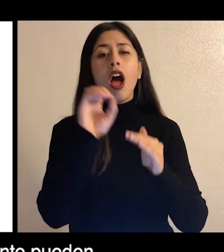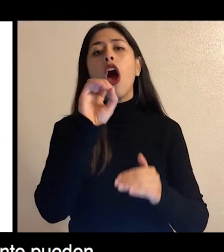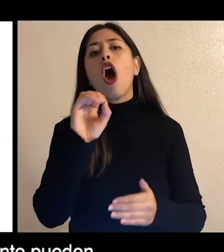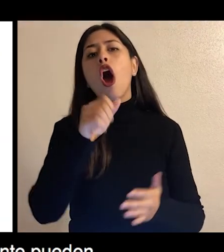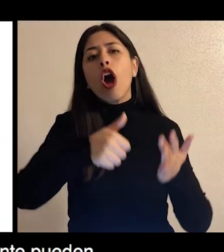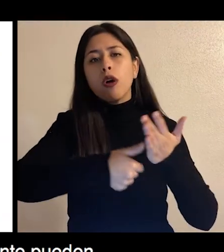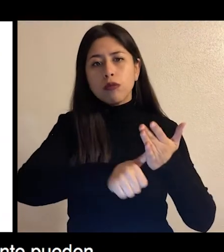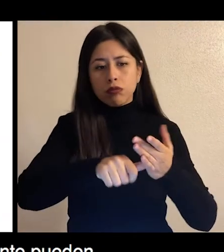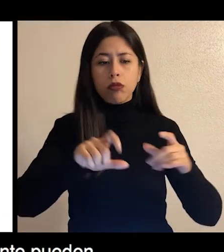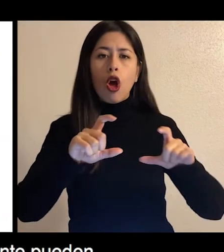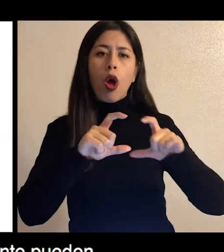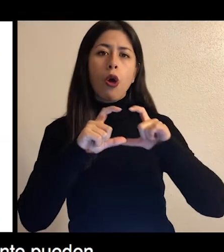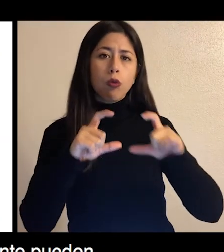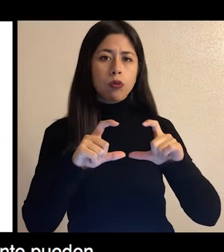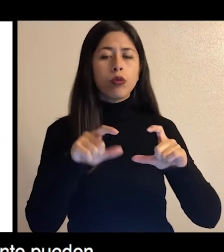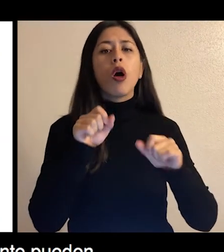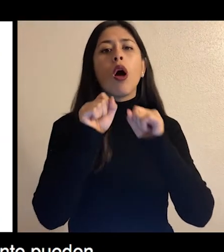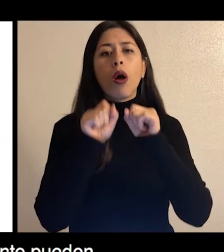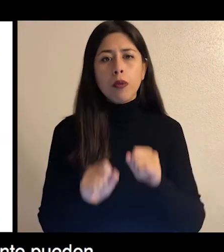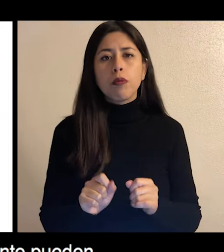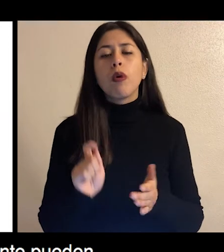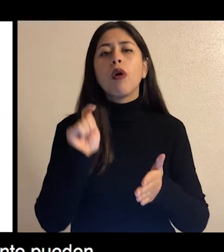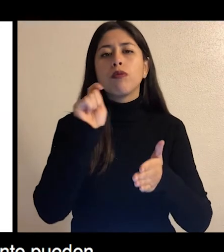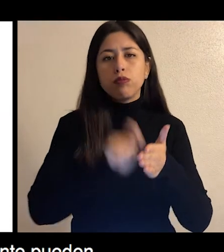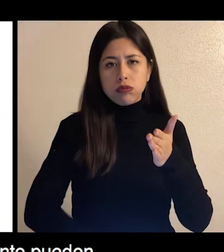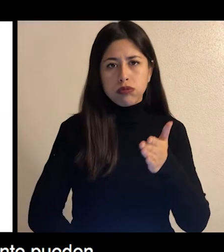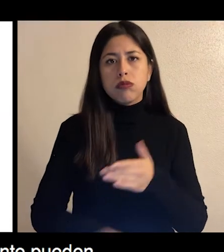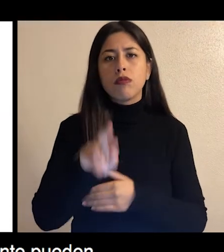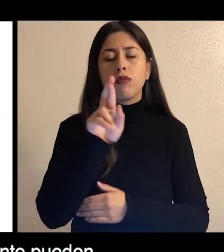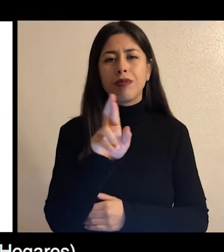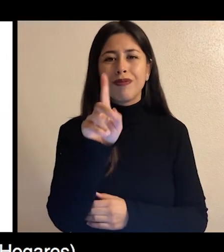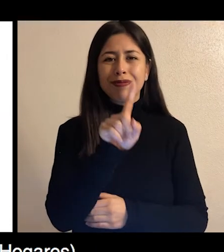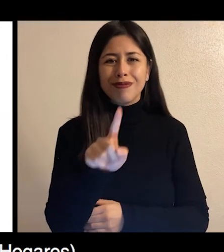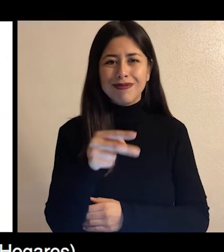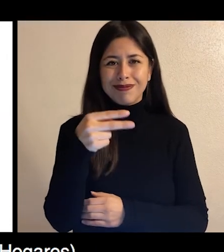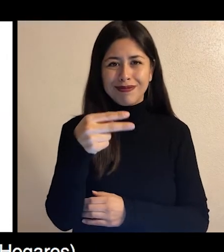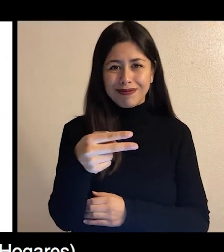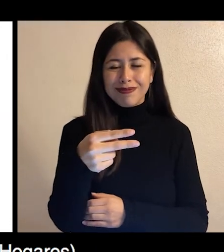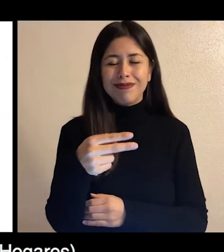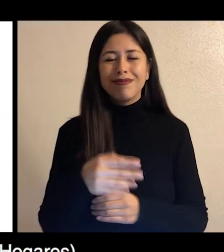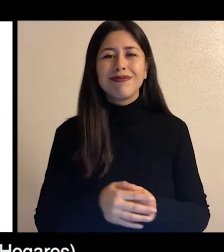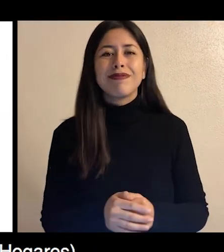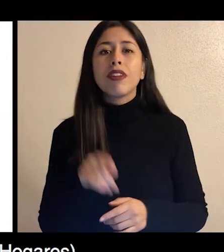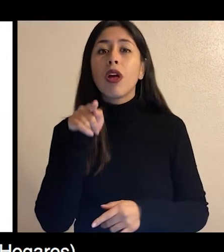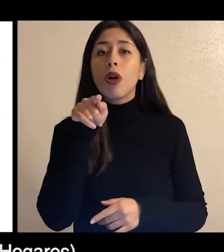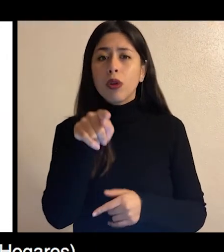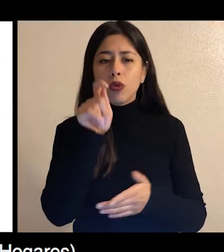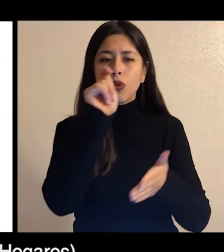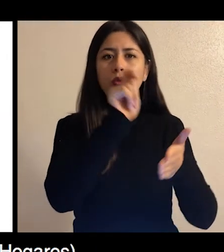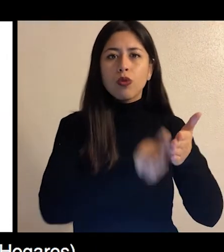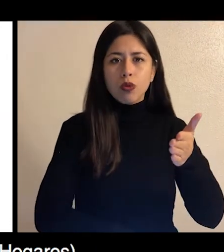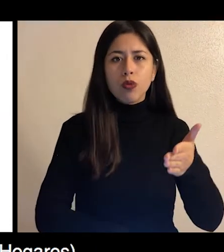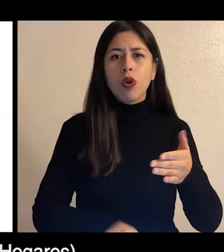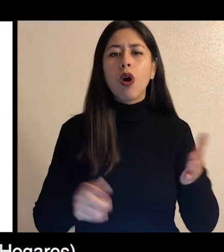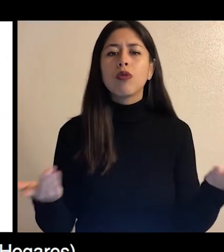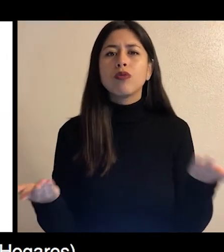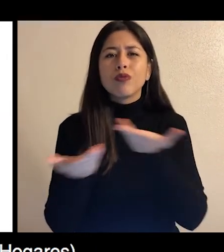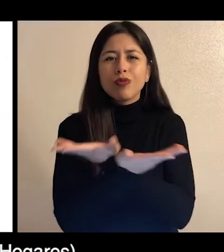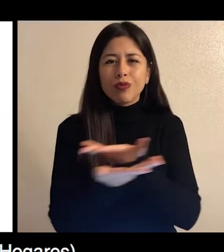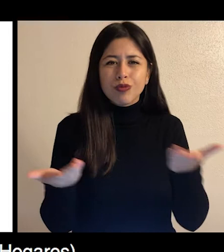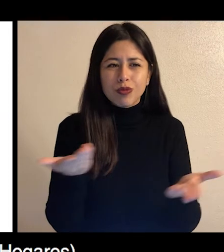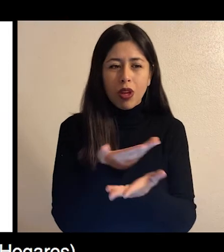a yon roun ni me o identifikasyon ou swa kan e valid ou kapab inskri nan rejis sosyal